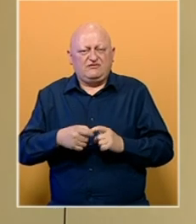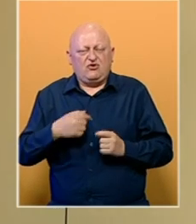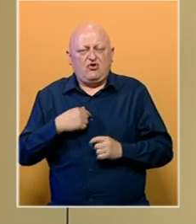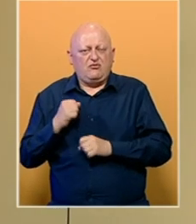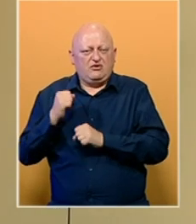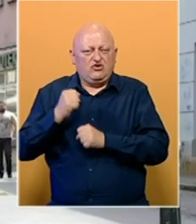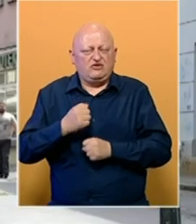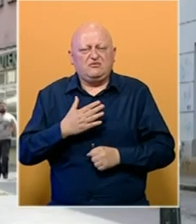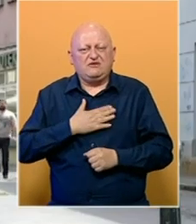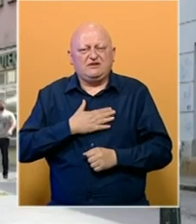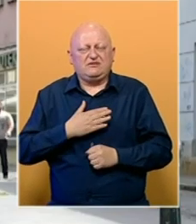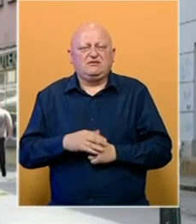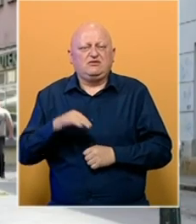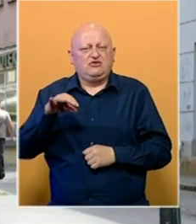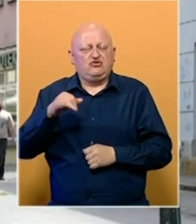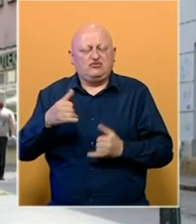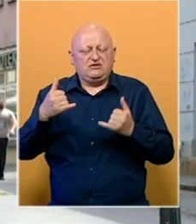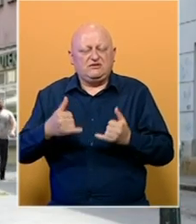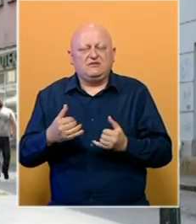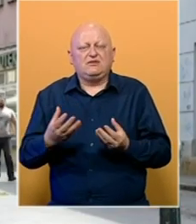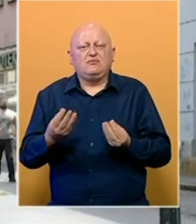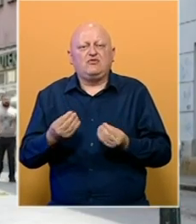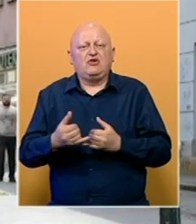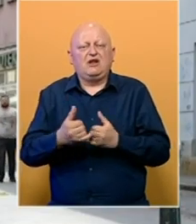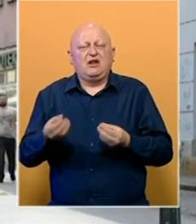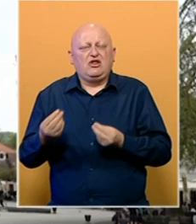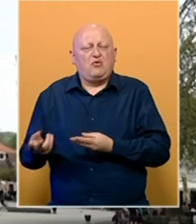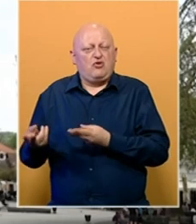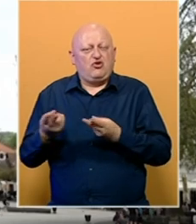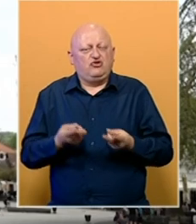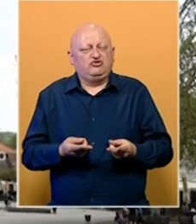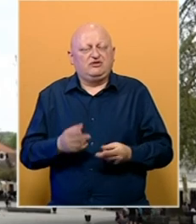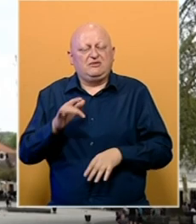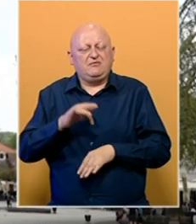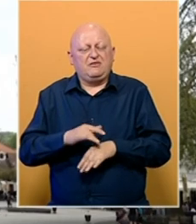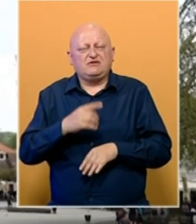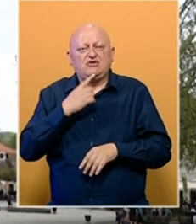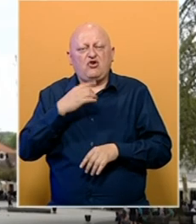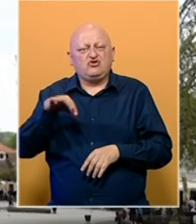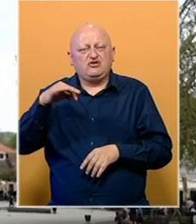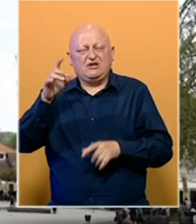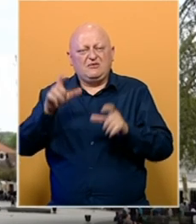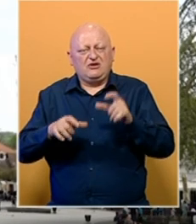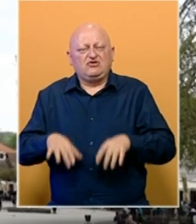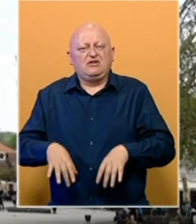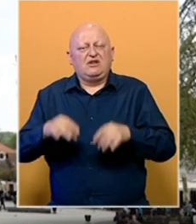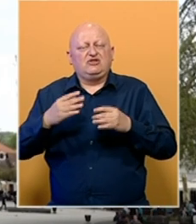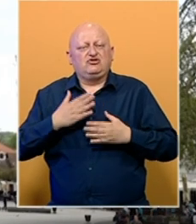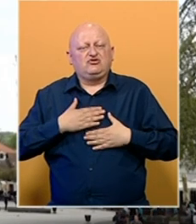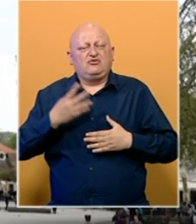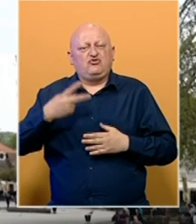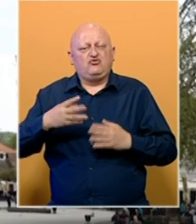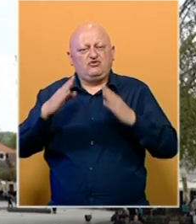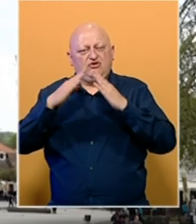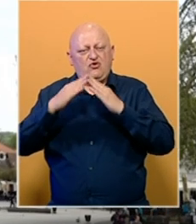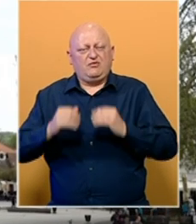nosimo sa sobom. Tuzla je i danas za mnoge grade dobrodošljice, ali i mjesto u kojem su srebreničani pronašli svoj drugi